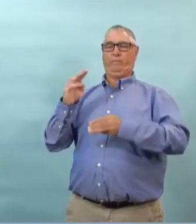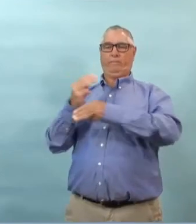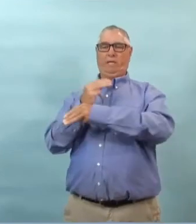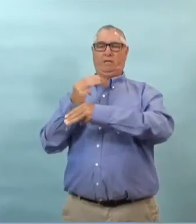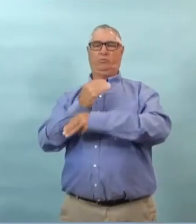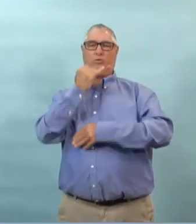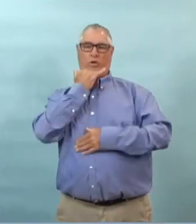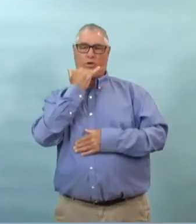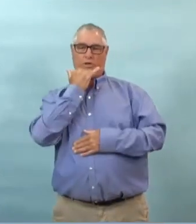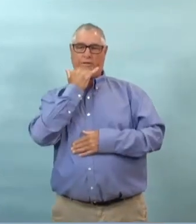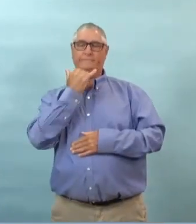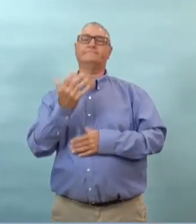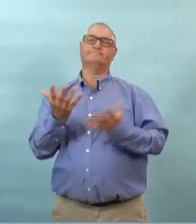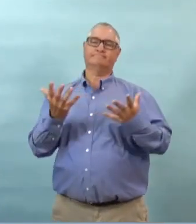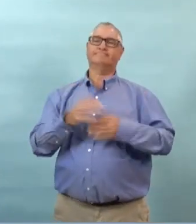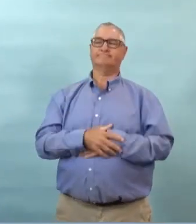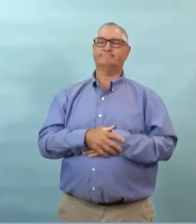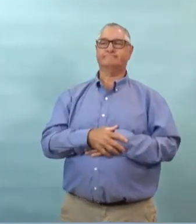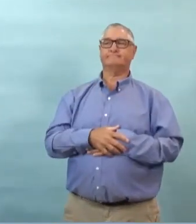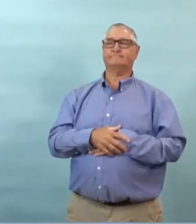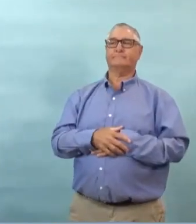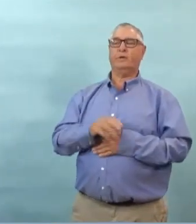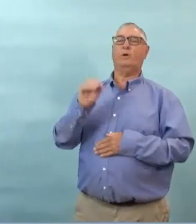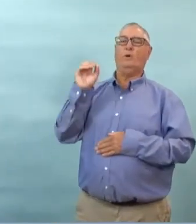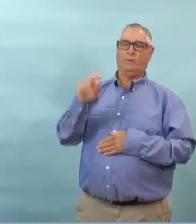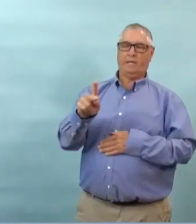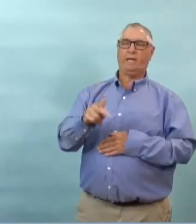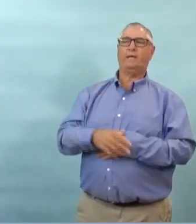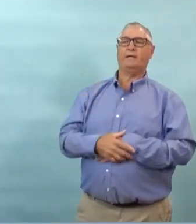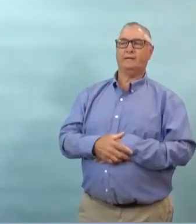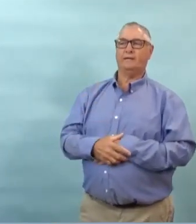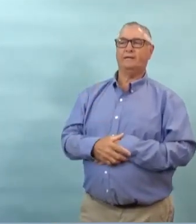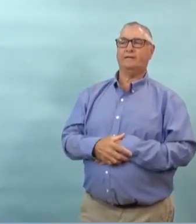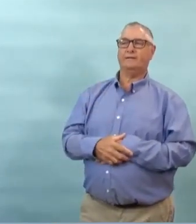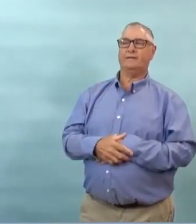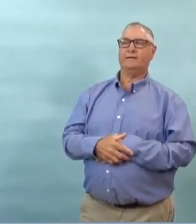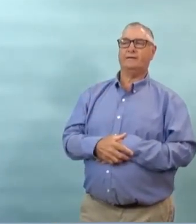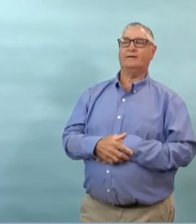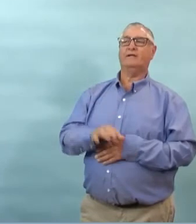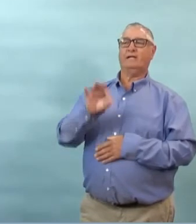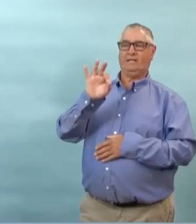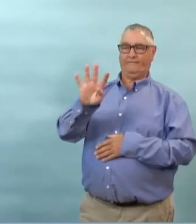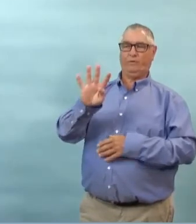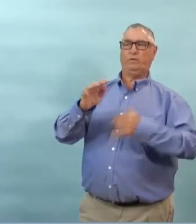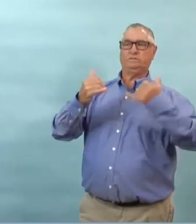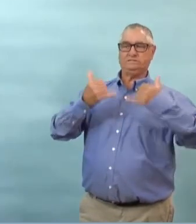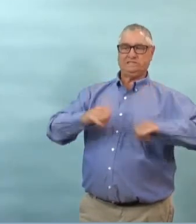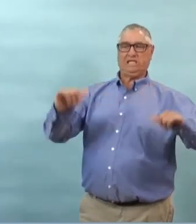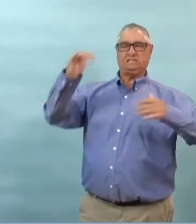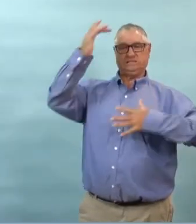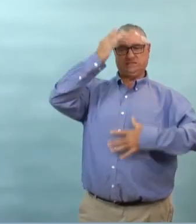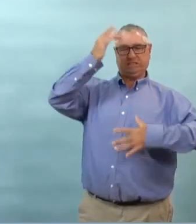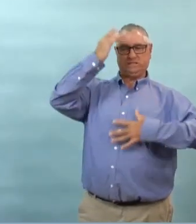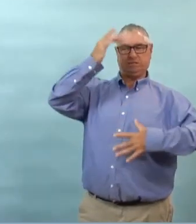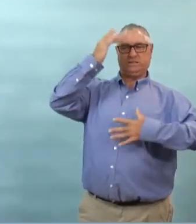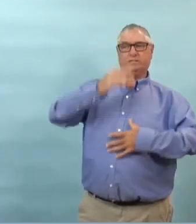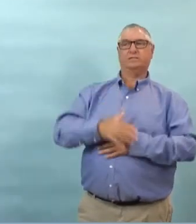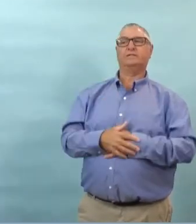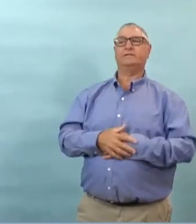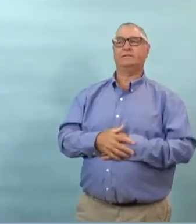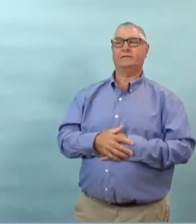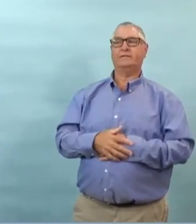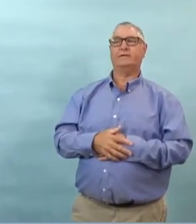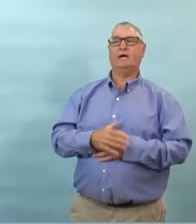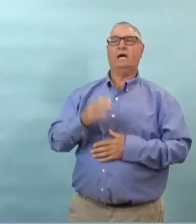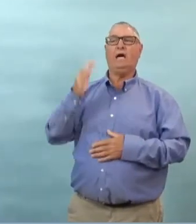cas non excusez moi c'était mes maths qui sont pas très bons donc on a 94 cas actifs je